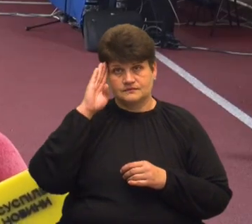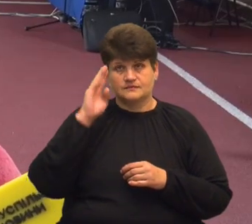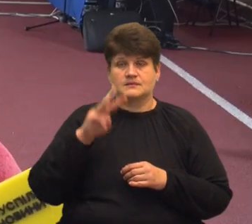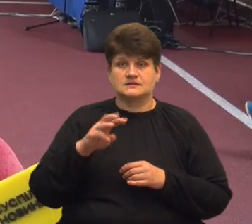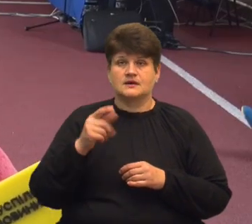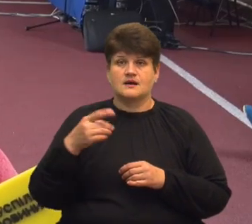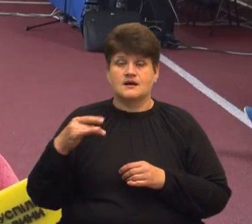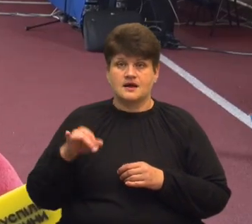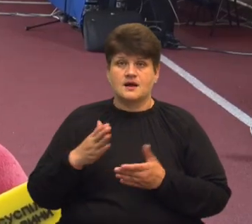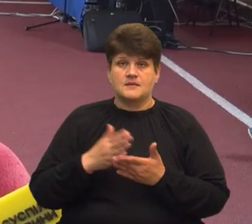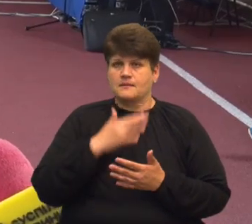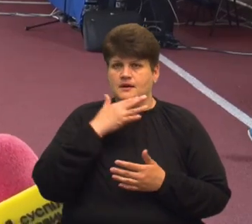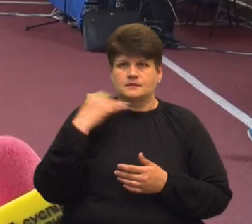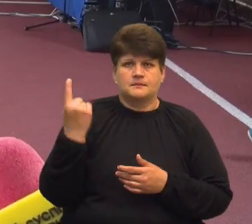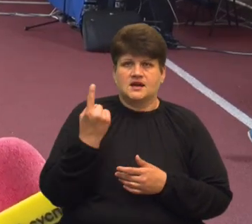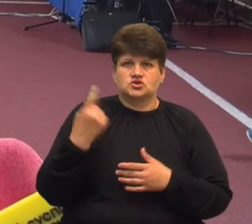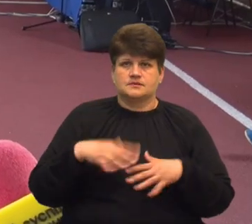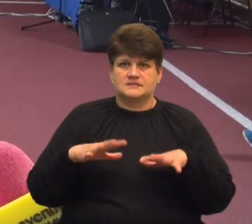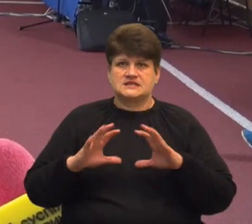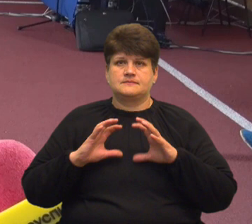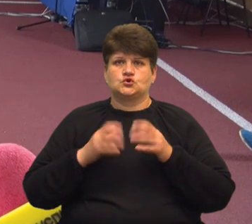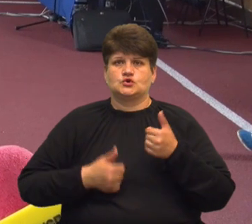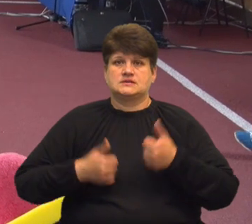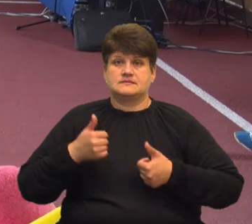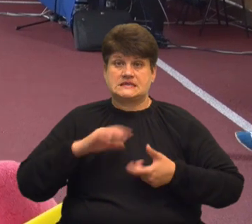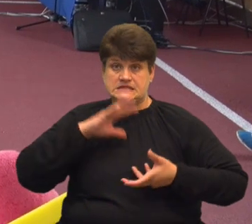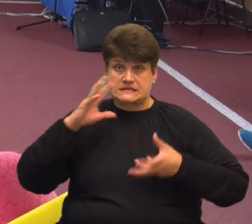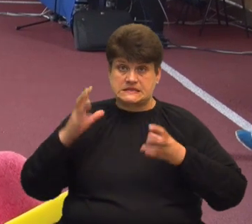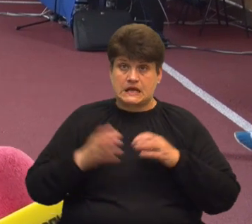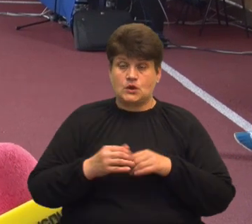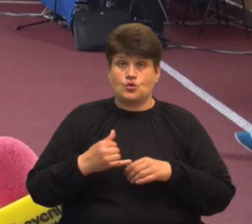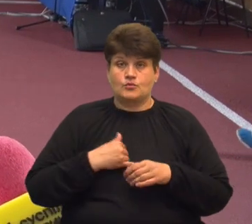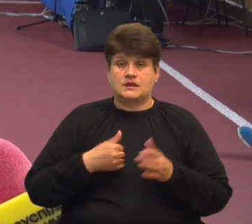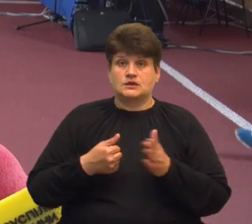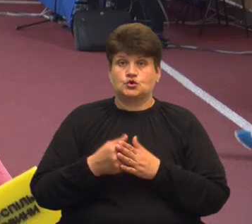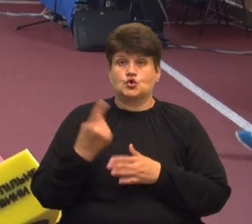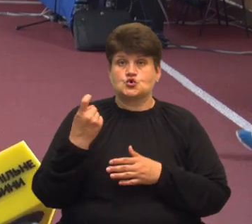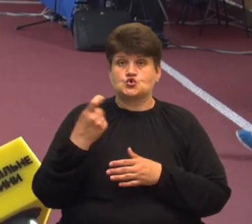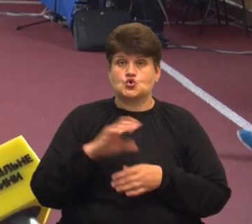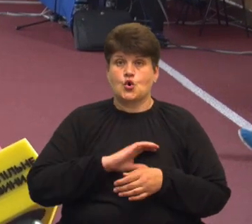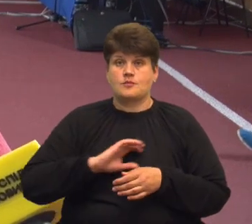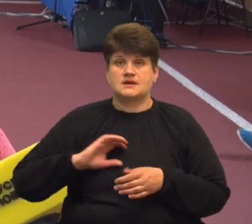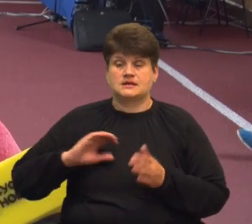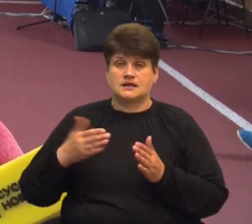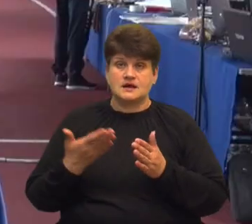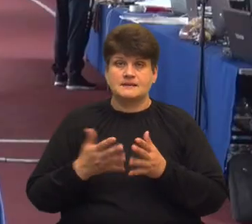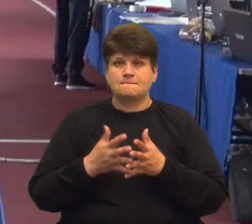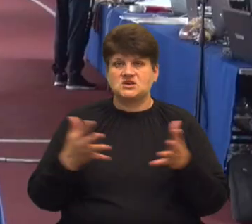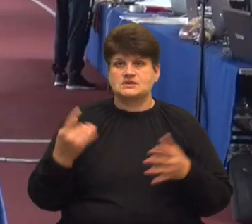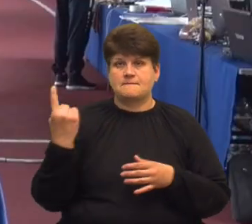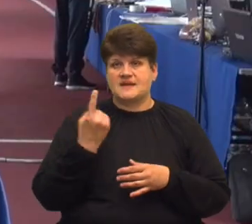багато перших місць саме на міжнародних змаганнях. Загалом в мене до 100 медалей за 6 років. Більшість – це перше місце.